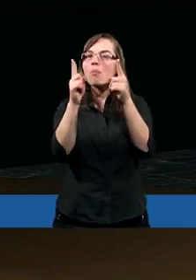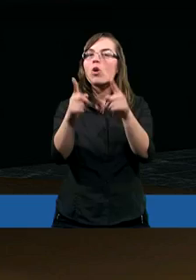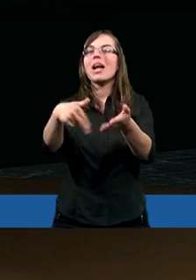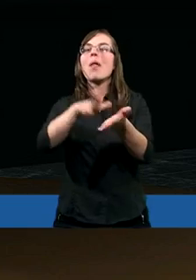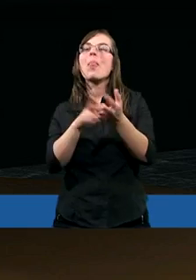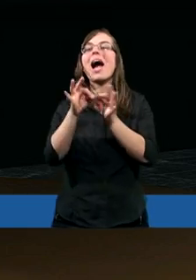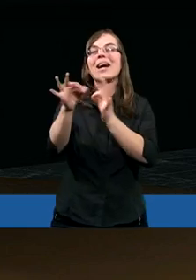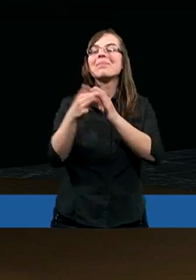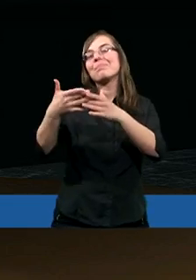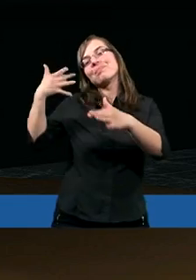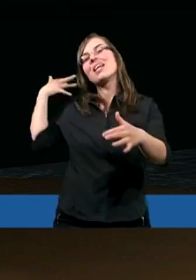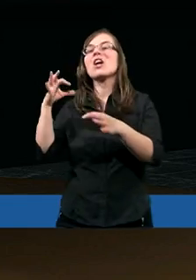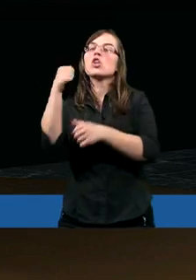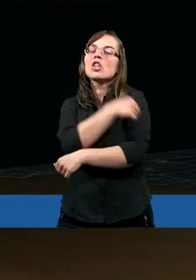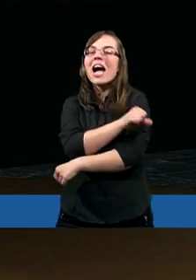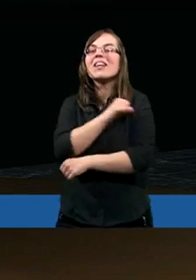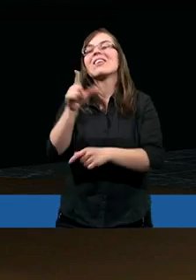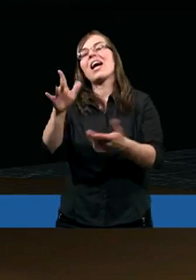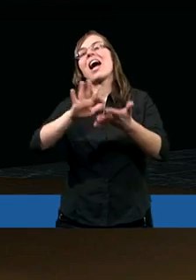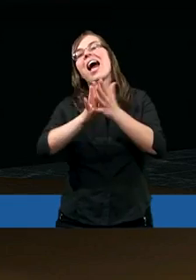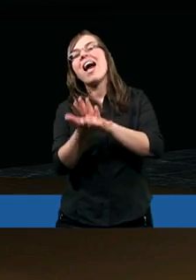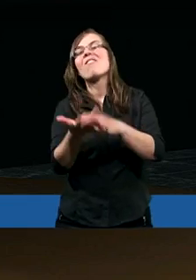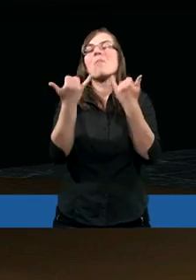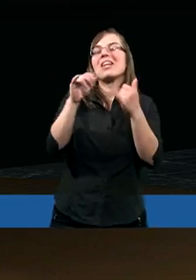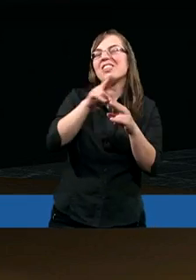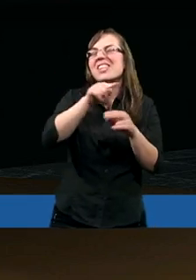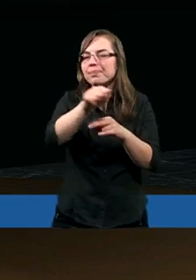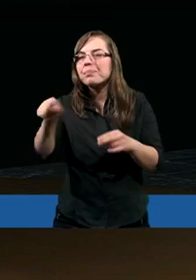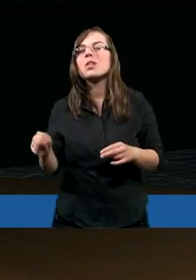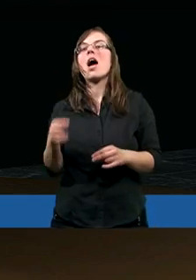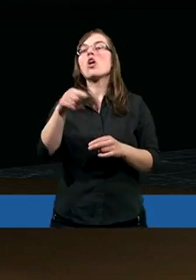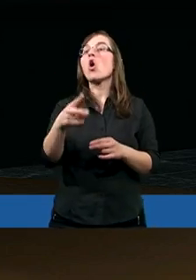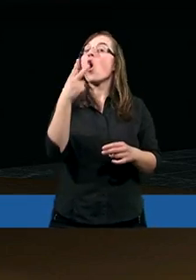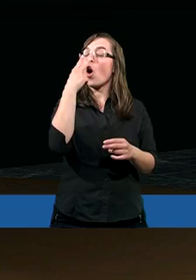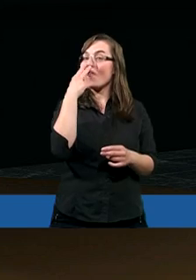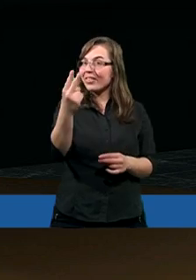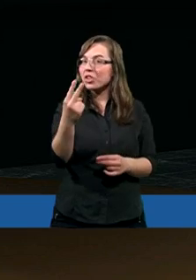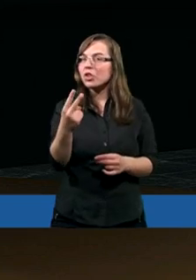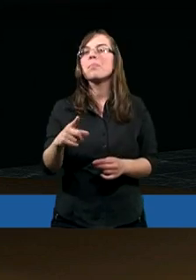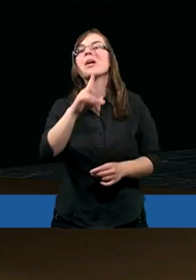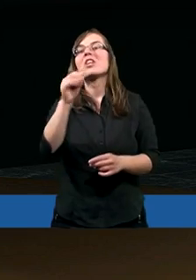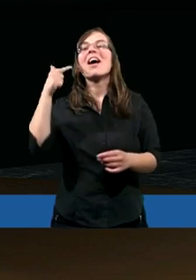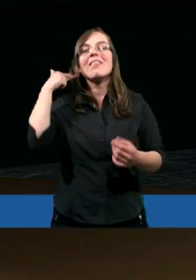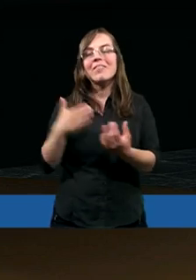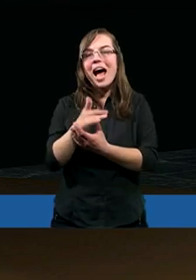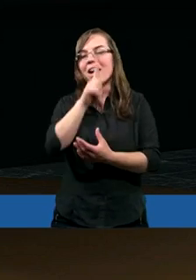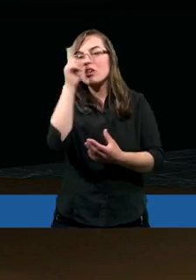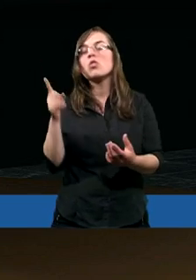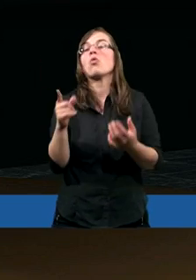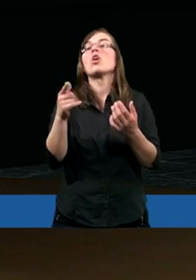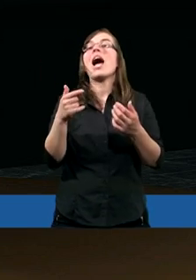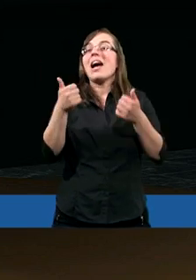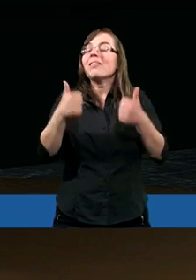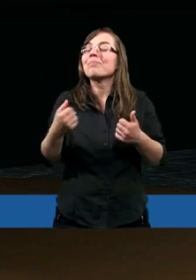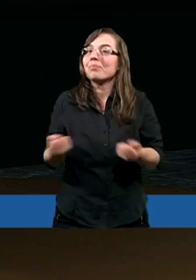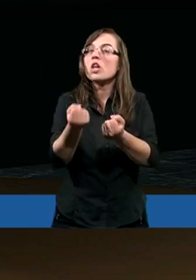historię chrześcijaństwa, choćby reformację, co potem było, to zobaczymy, że i ludzie za wiarę są w stanie umierać,